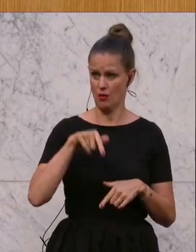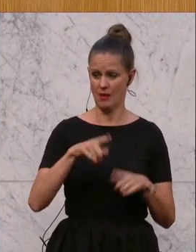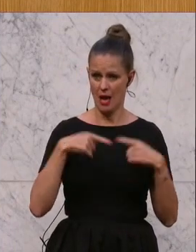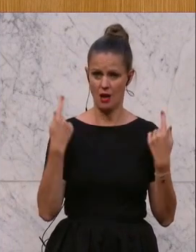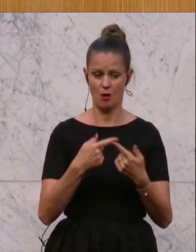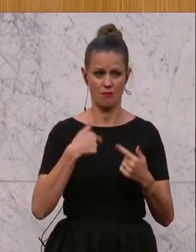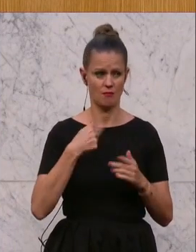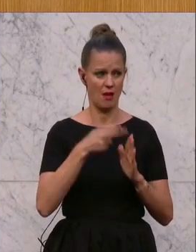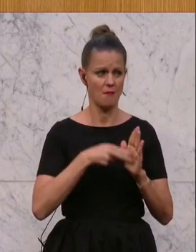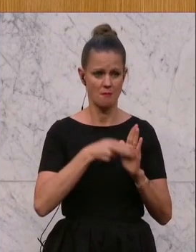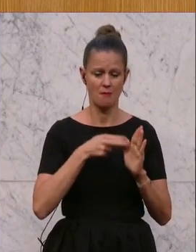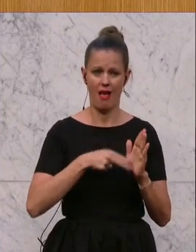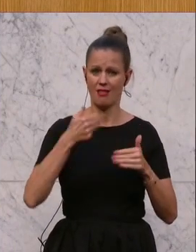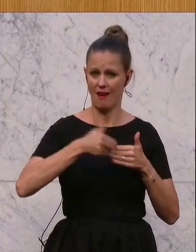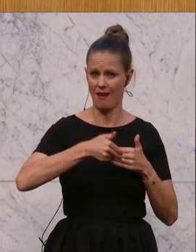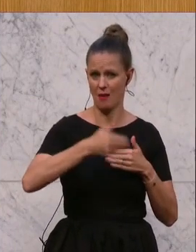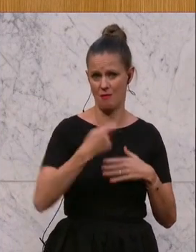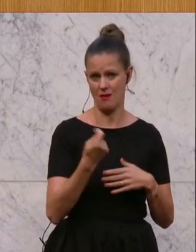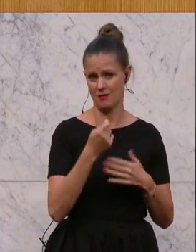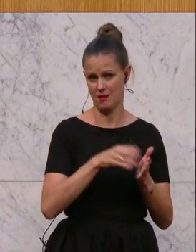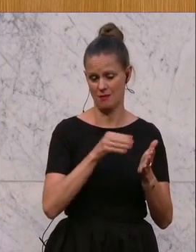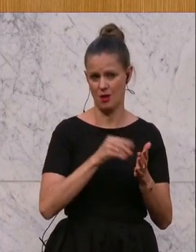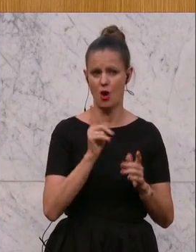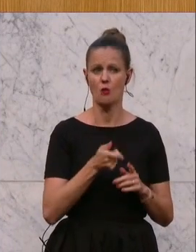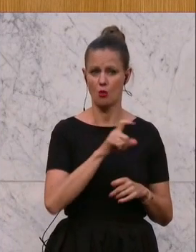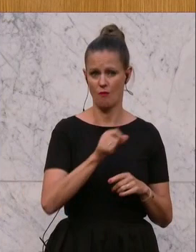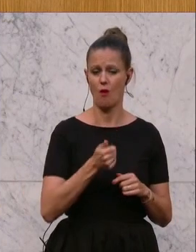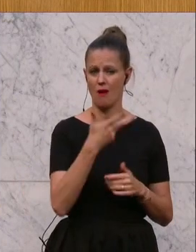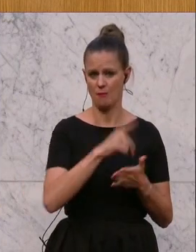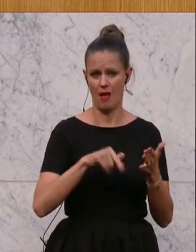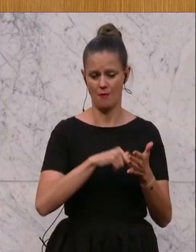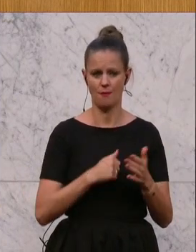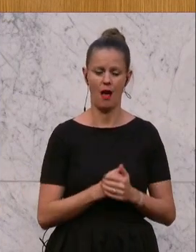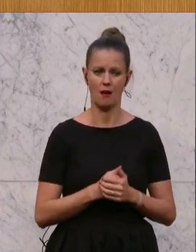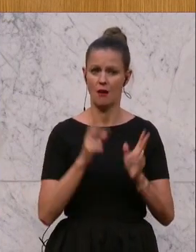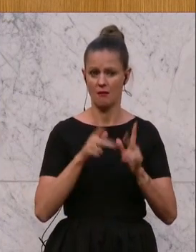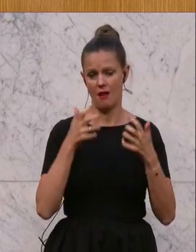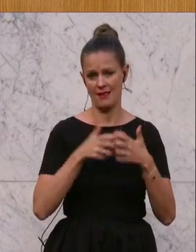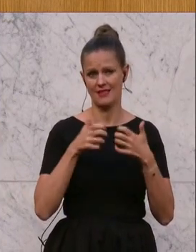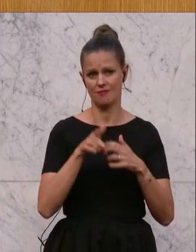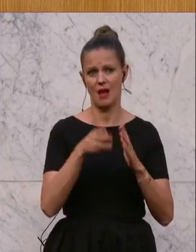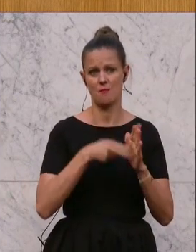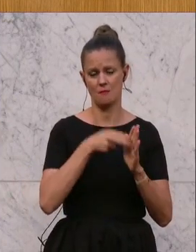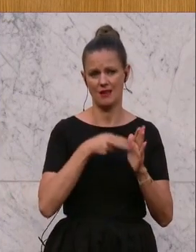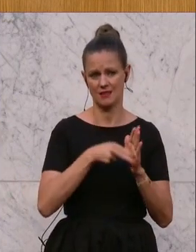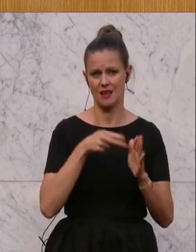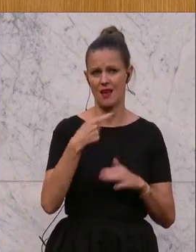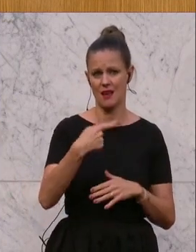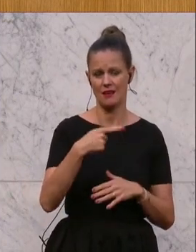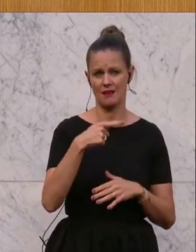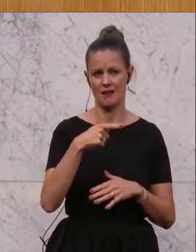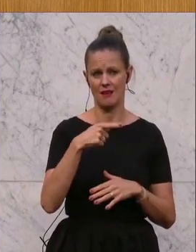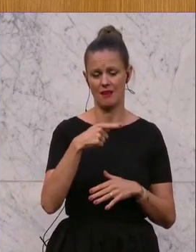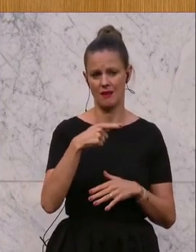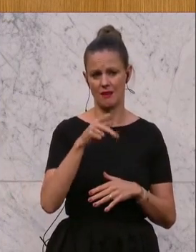regelmäßig fährt. Nämlich so regelmäßig, wöchentlich, mehrmals. Und ich kann tatsächlich berichten, dass diese Bahn, die Karls-Köpflacher Bahn, eine